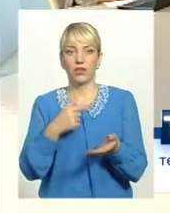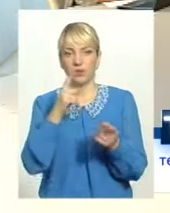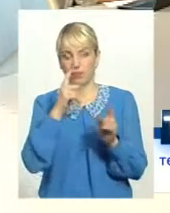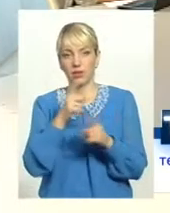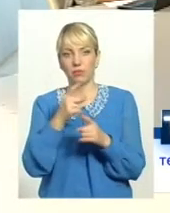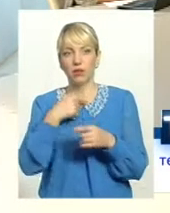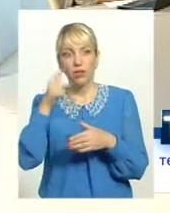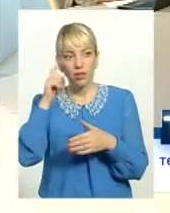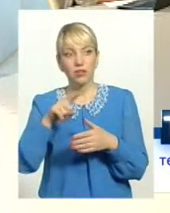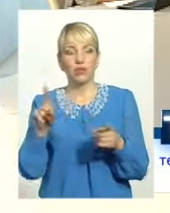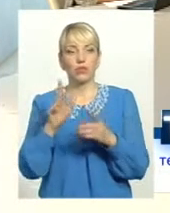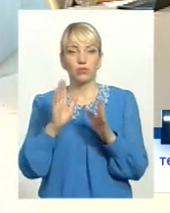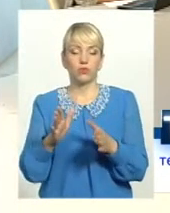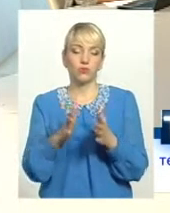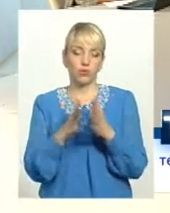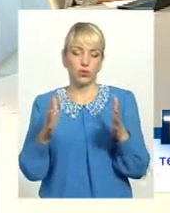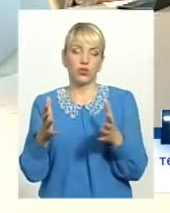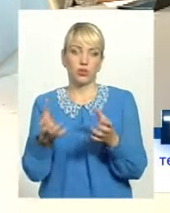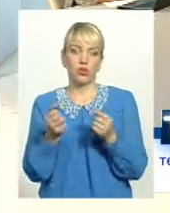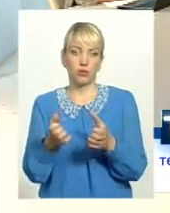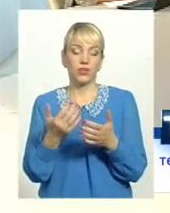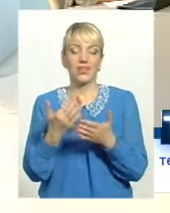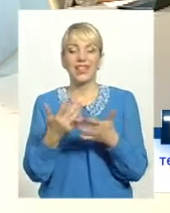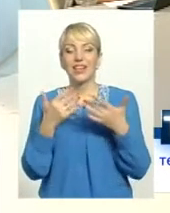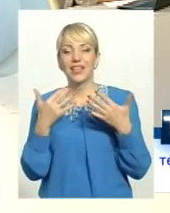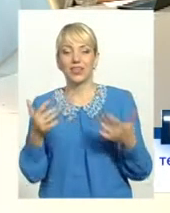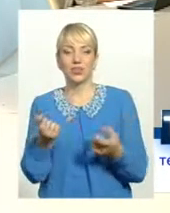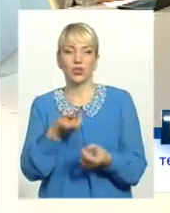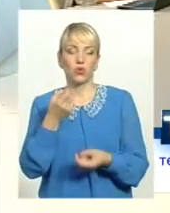Ну, надіялась, щоб доотримувати більше. Тобто є різні нюанси.